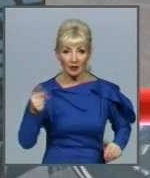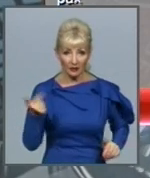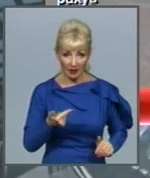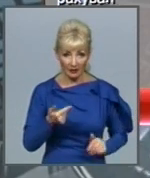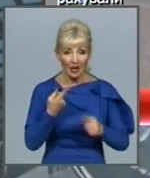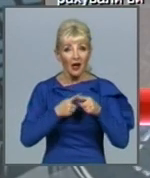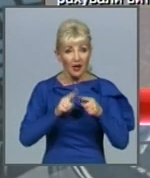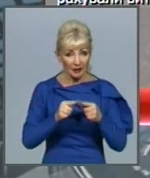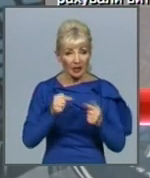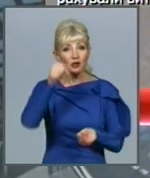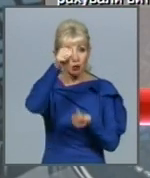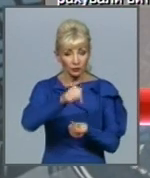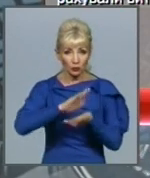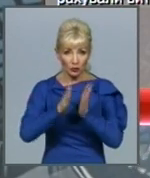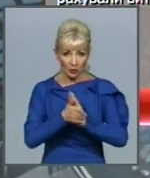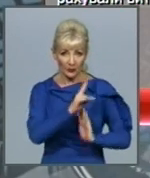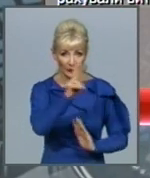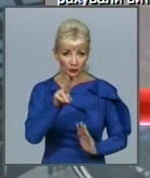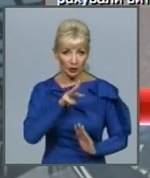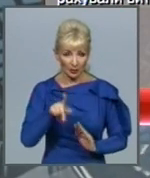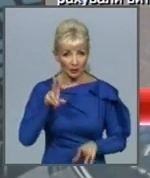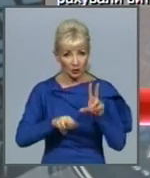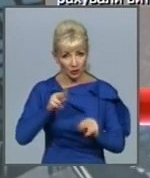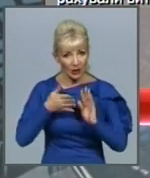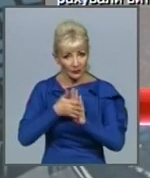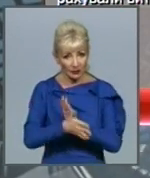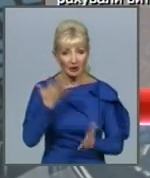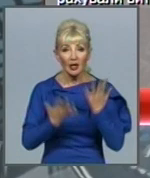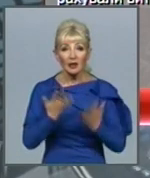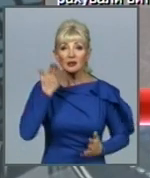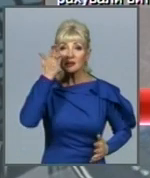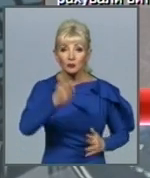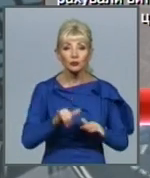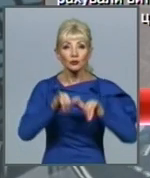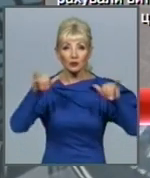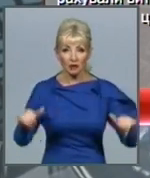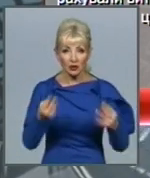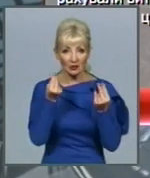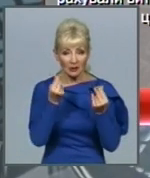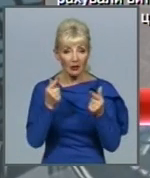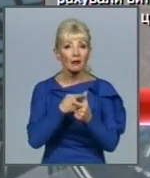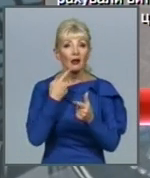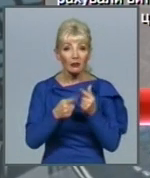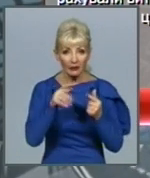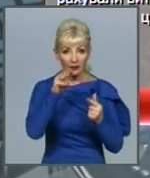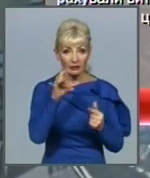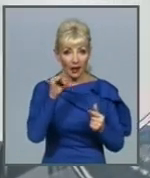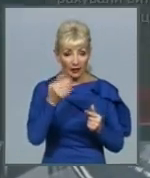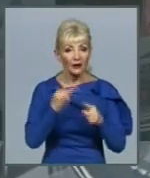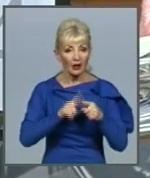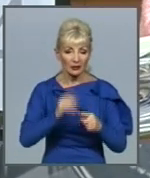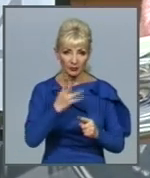умовам, в яких ми рахували витрати. Якщо відбудеться збільшення цін або тарифів, то цю цифру будемо переглядати.